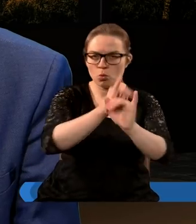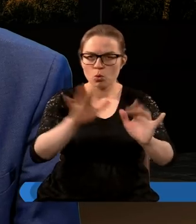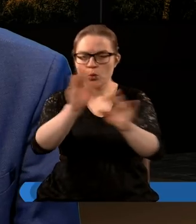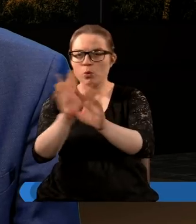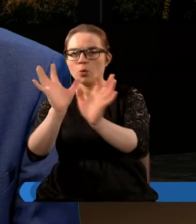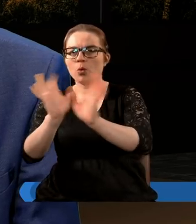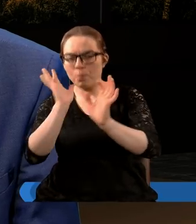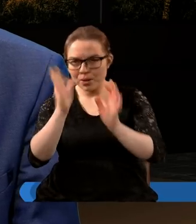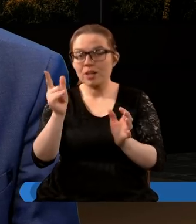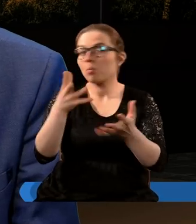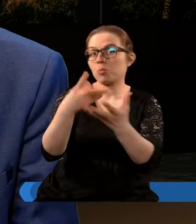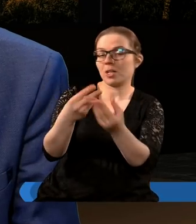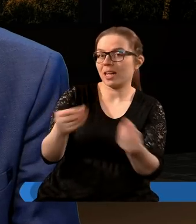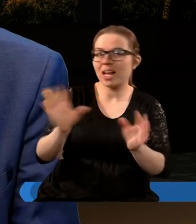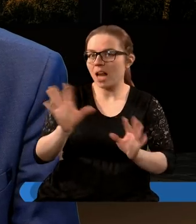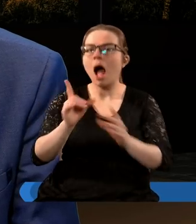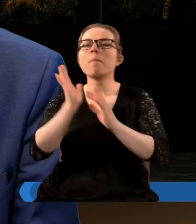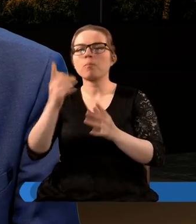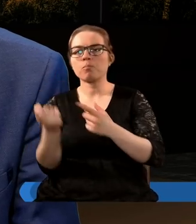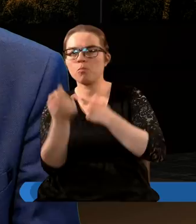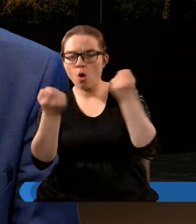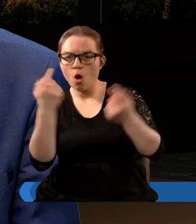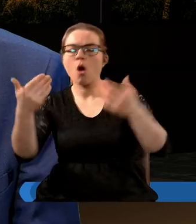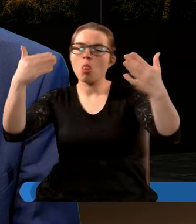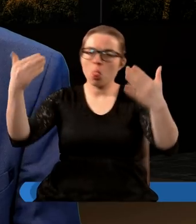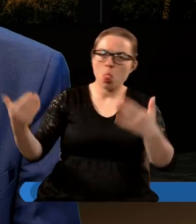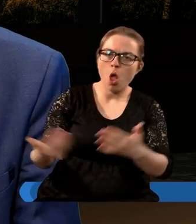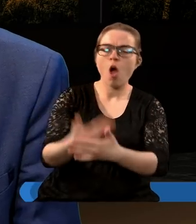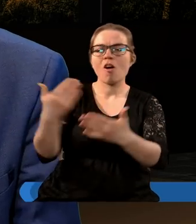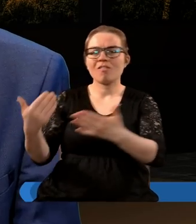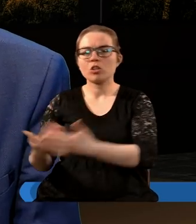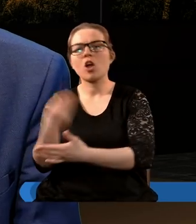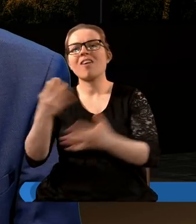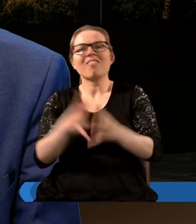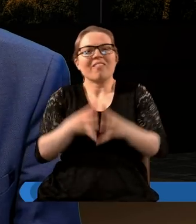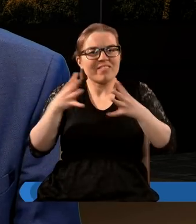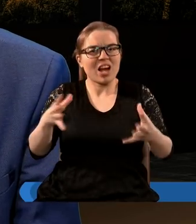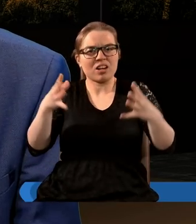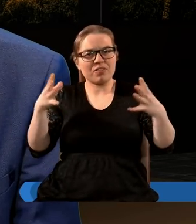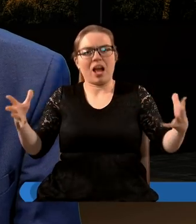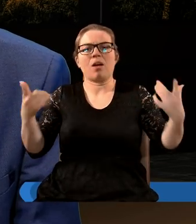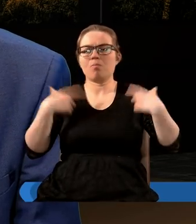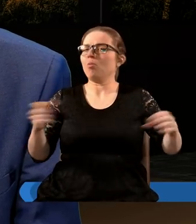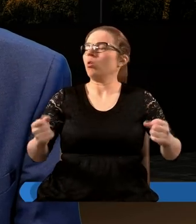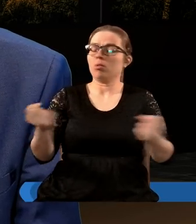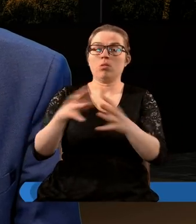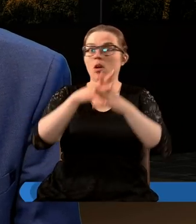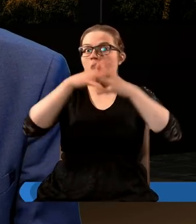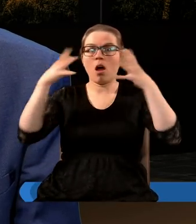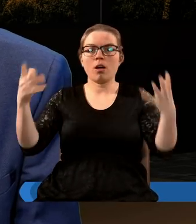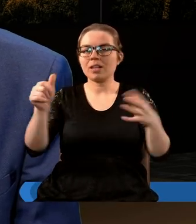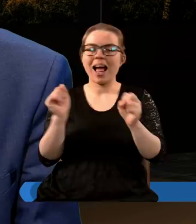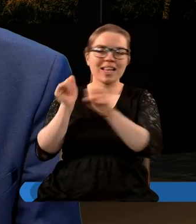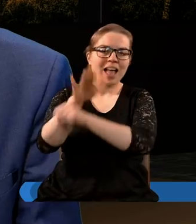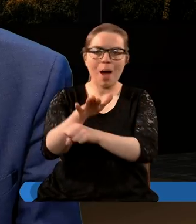wydawało nam się, że zniknie, pojawia się znowu z jeszcze większą potęgą, jakby